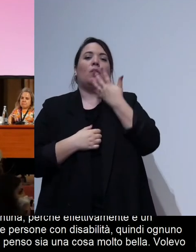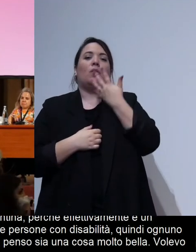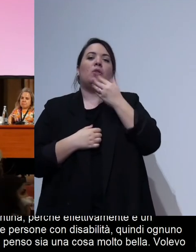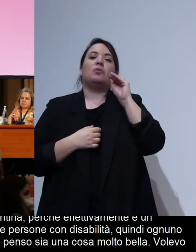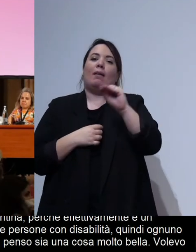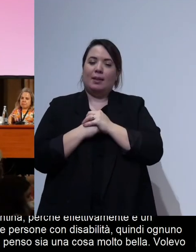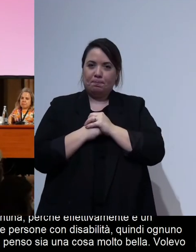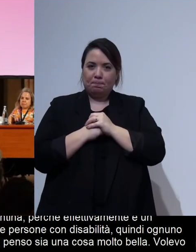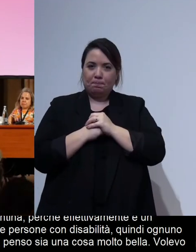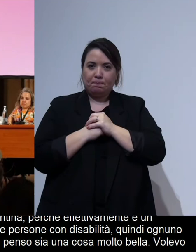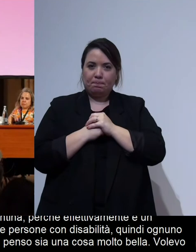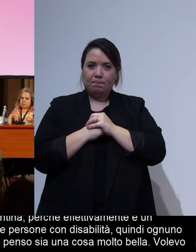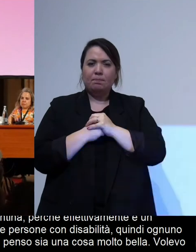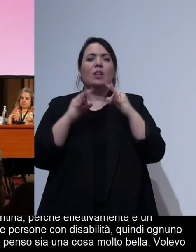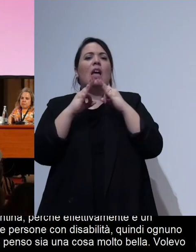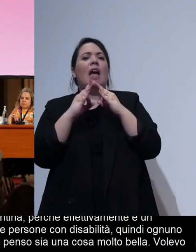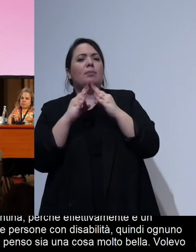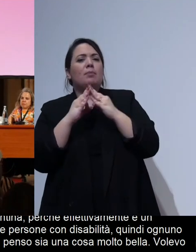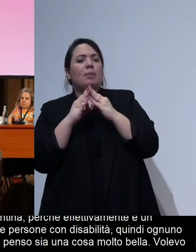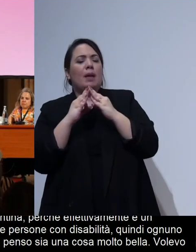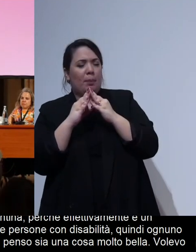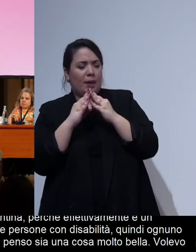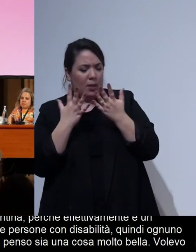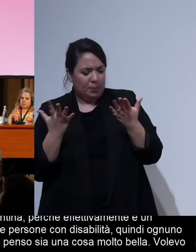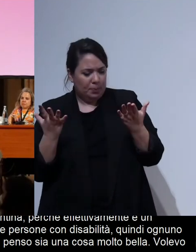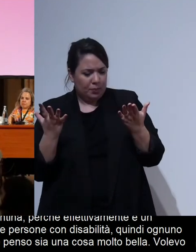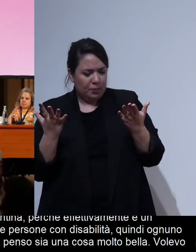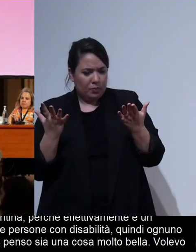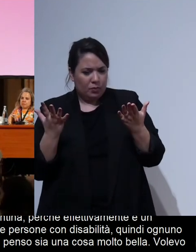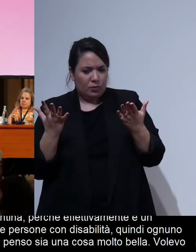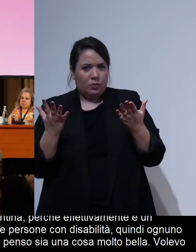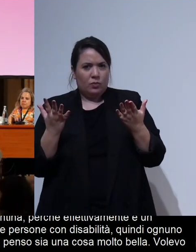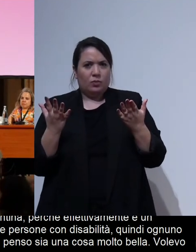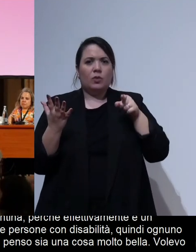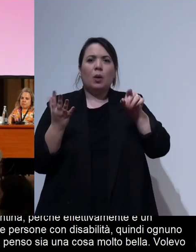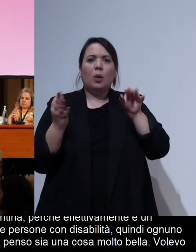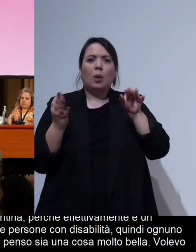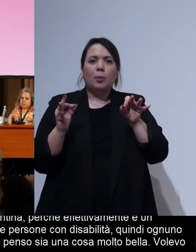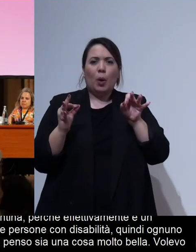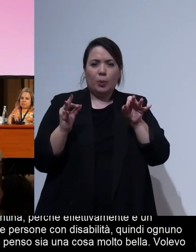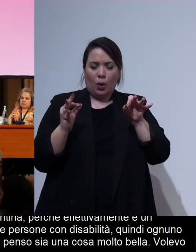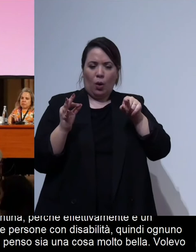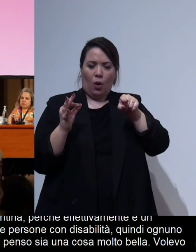Airbnb è attenta alla alle equal opportunities per quanto riguarda le politiche di